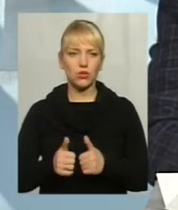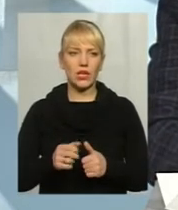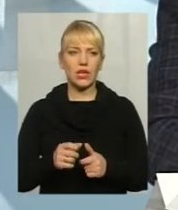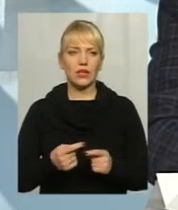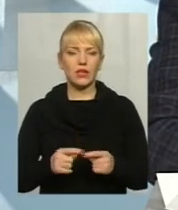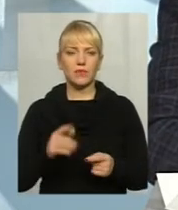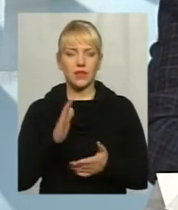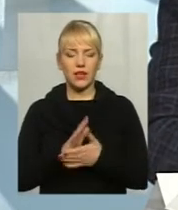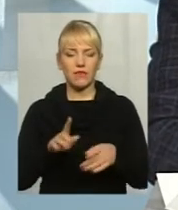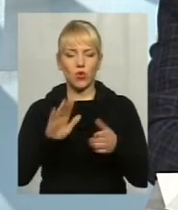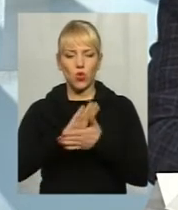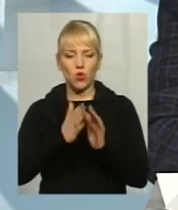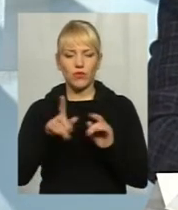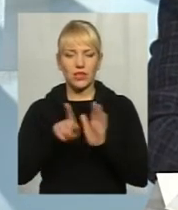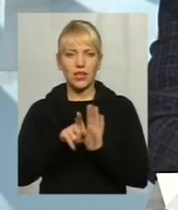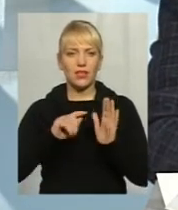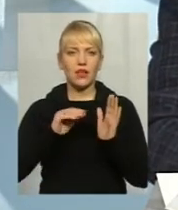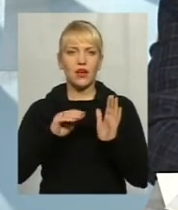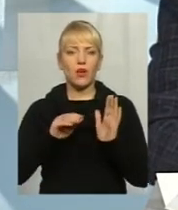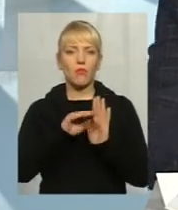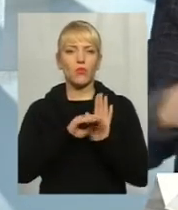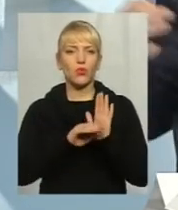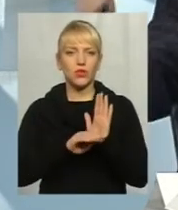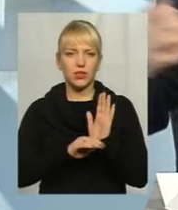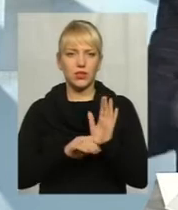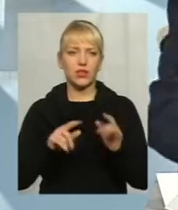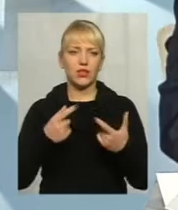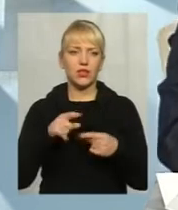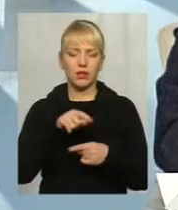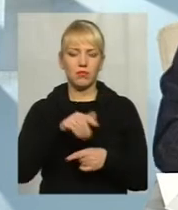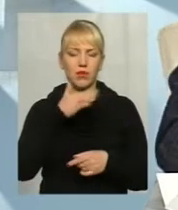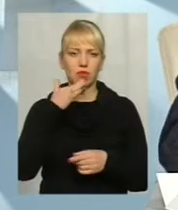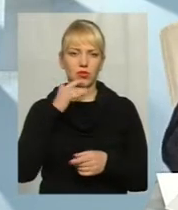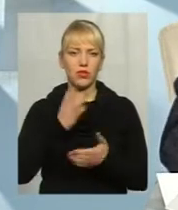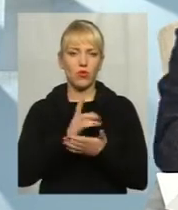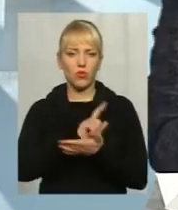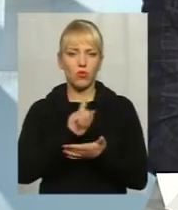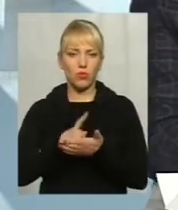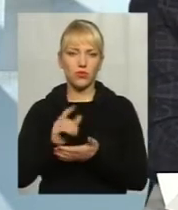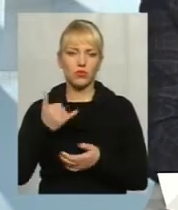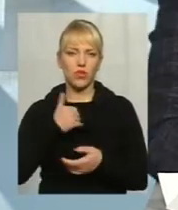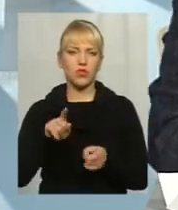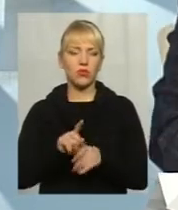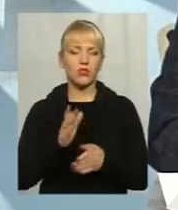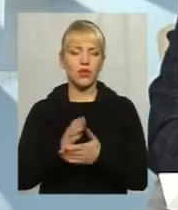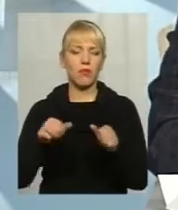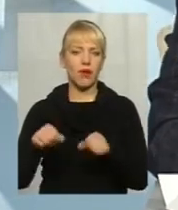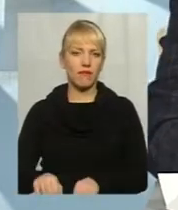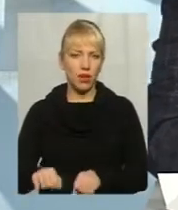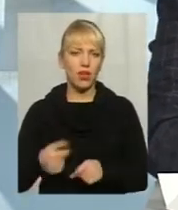заключеному договорі є такі пункти не тільки там, до речі, найбільше в нас обов'язків, але в нас ще є які права. І є обов'язки